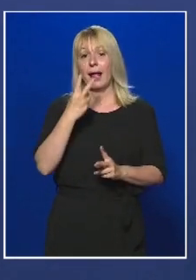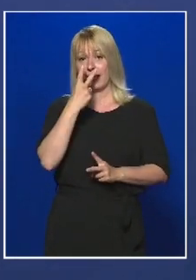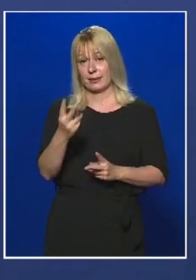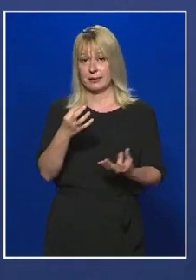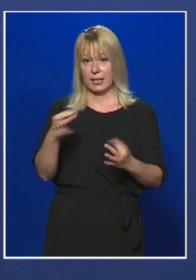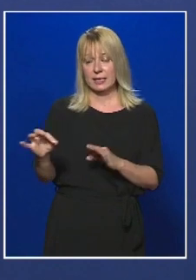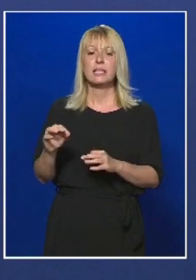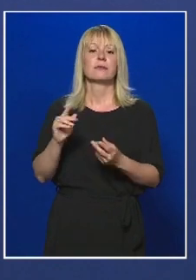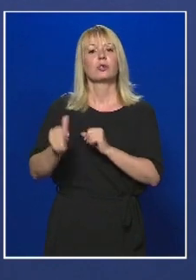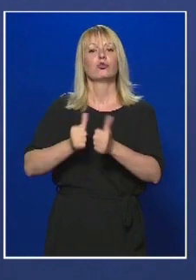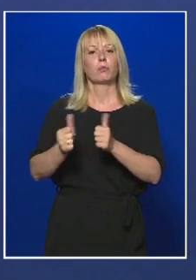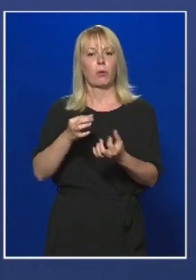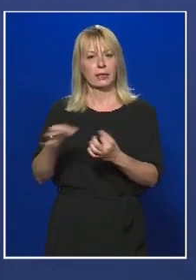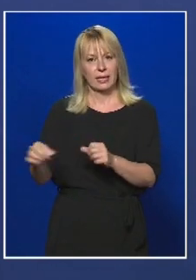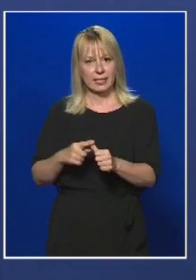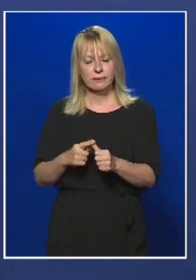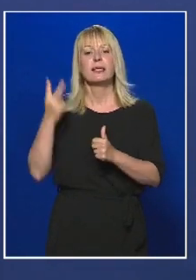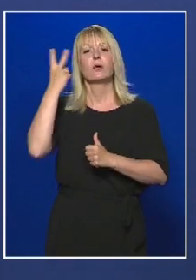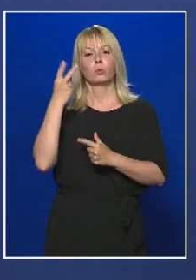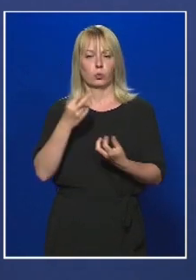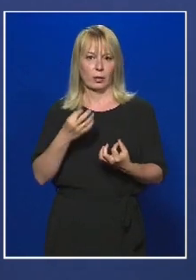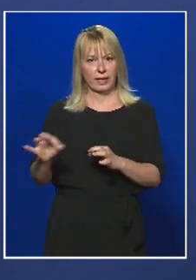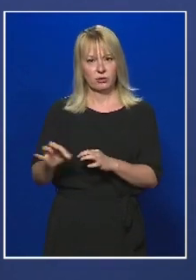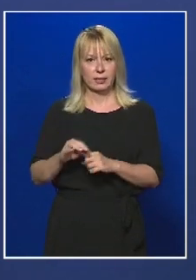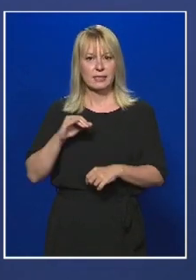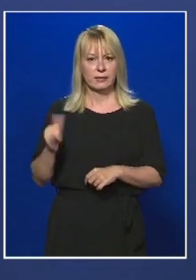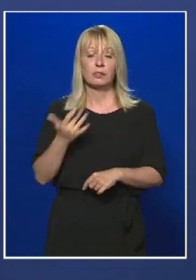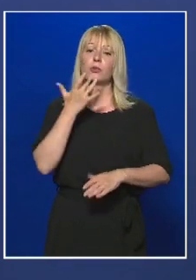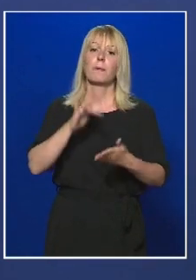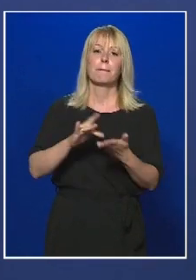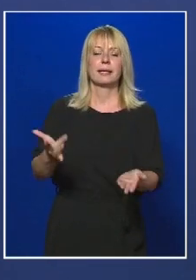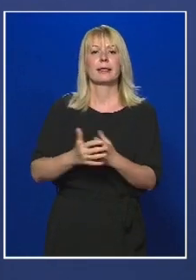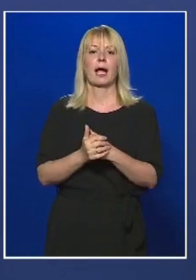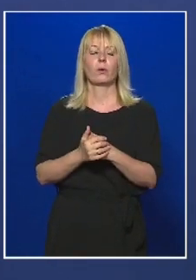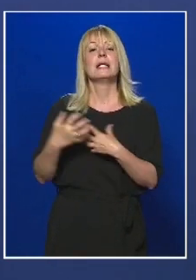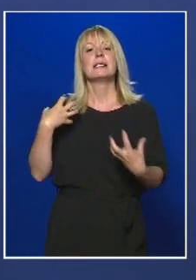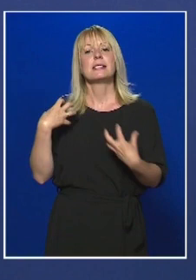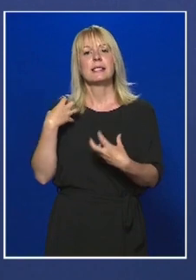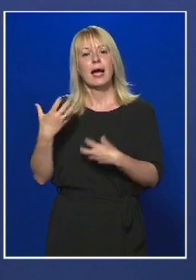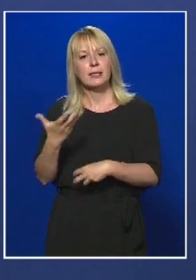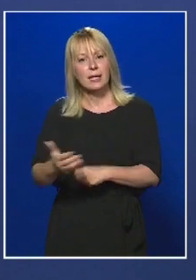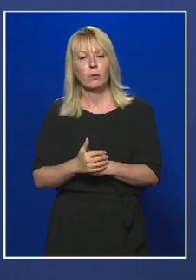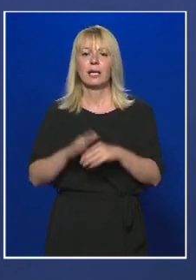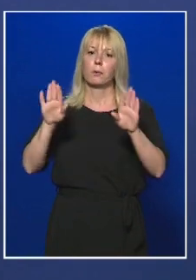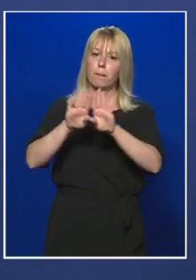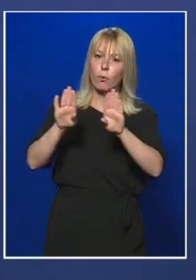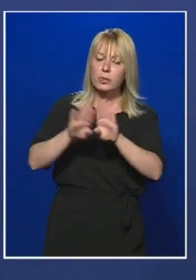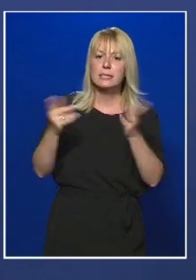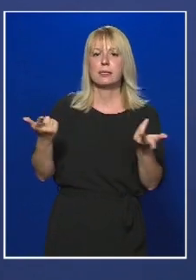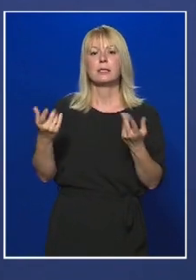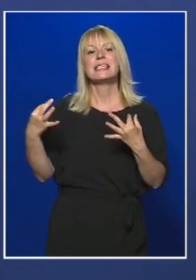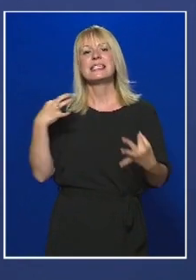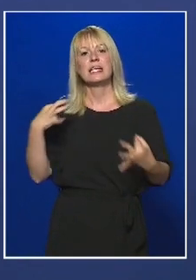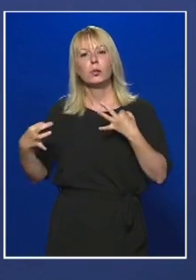tekintenünk a sportrendezvényt, illetve a kulturális rendezvényeket, például a színházi előadást, a mozit, a